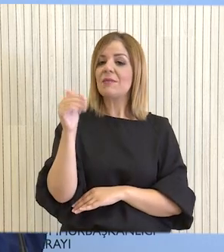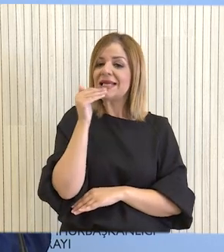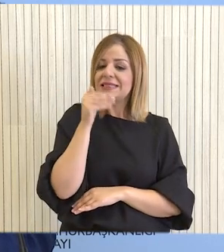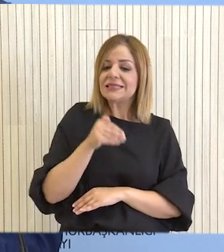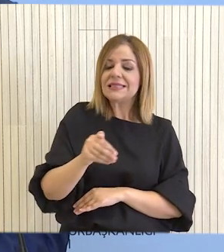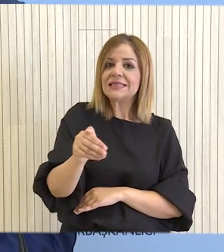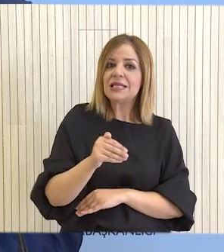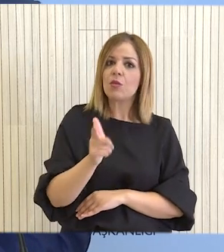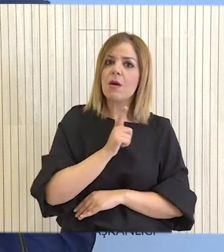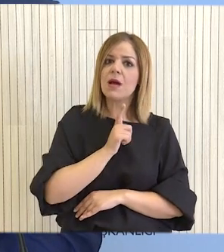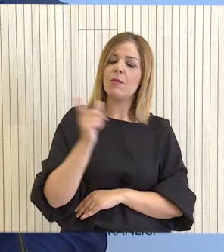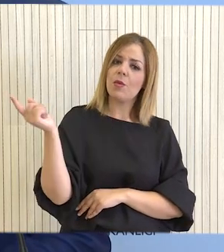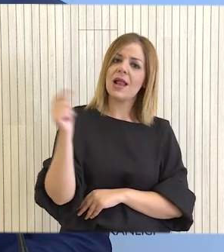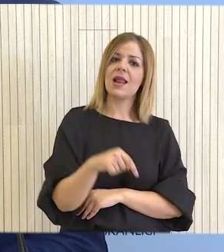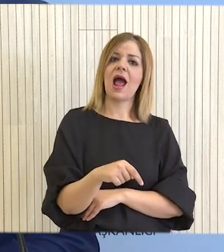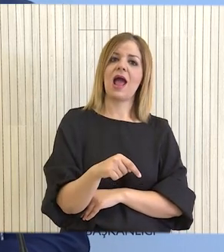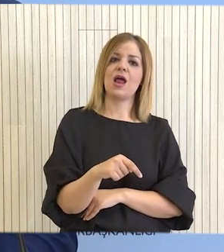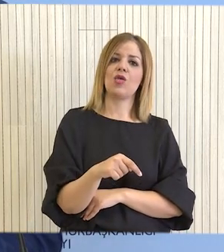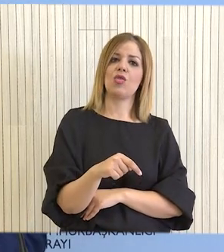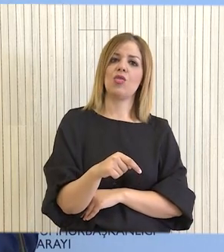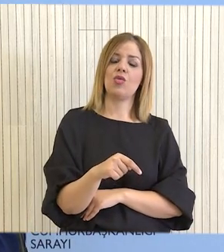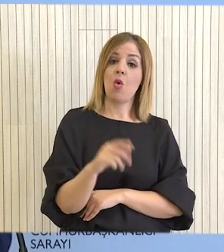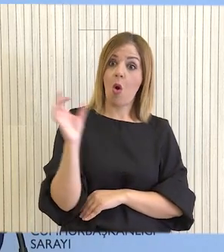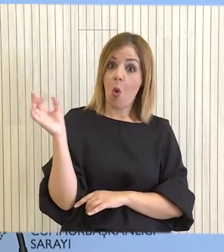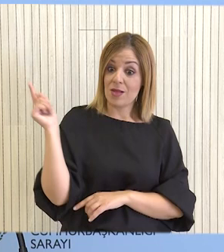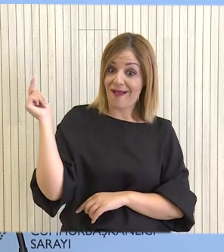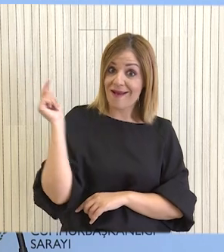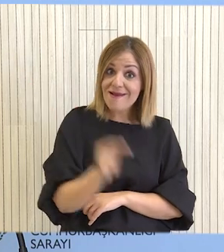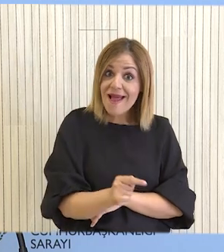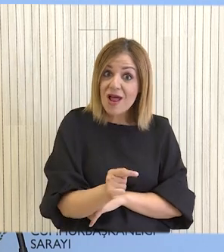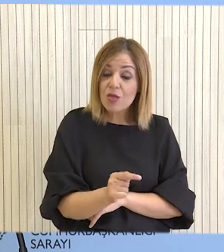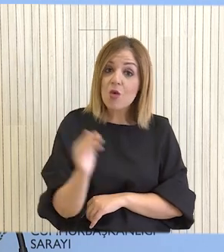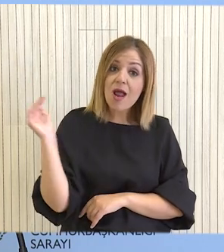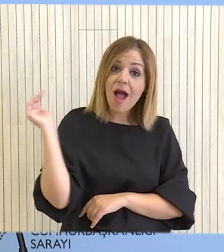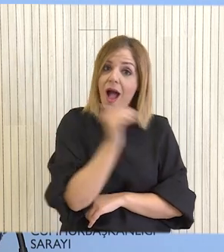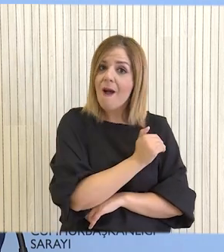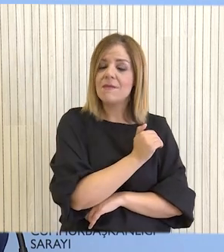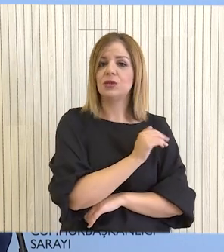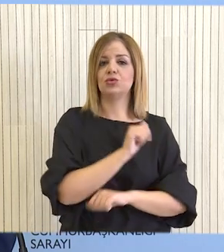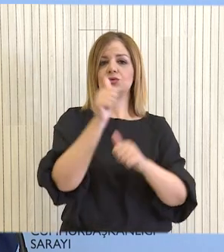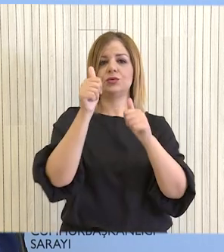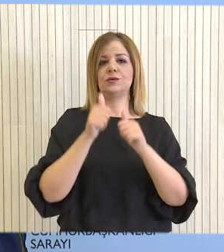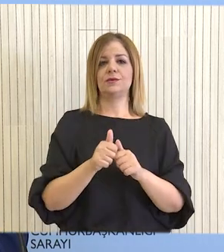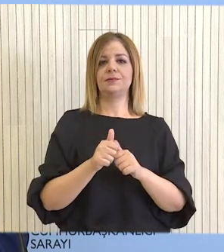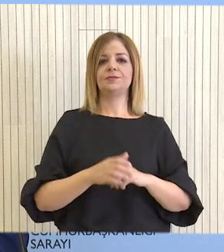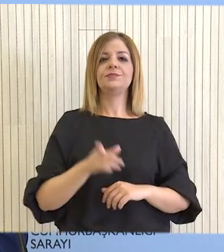συντομότερο δυνατόν τους αναμένουμε να έρθουν στην Κύπρο Μόλις αφηχθούν με την έλευσή τους θα υπάρξει και επίσημη ανακοίνωση